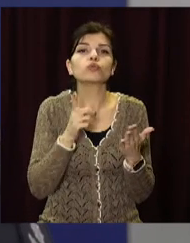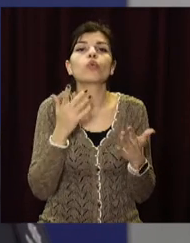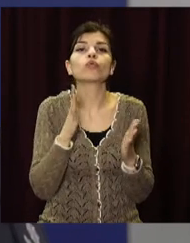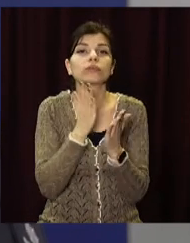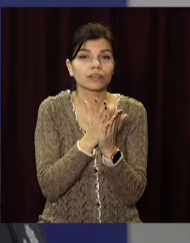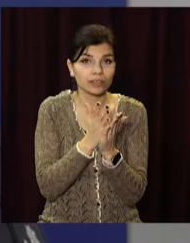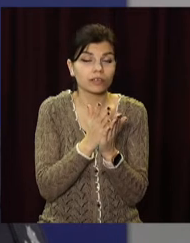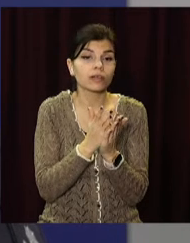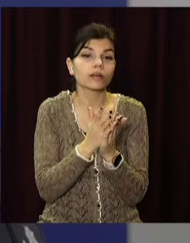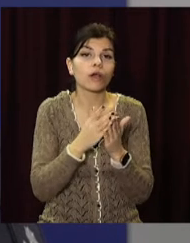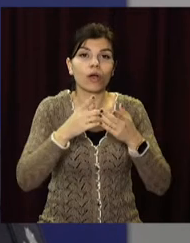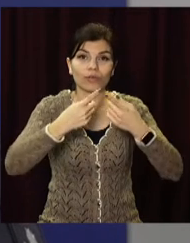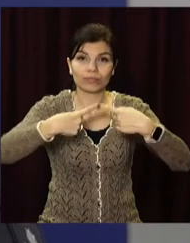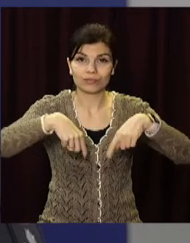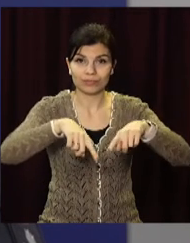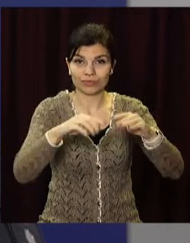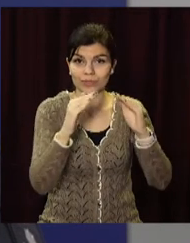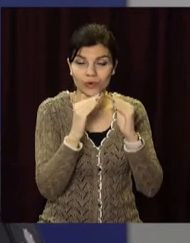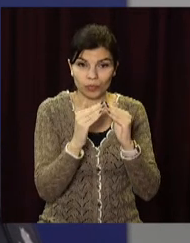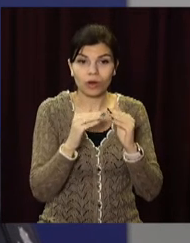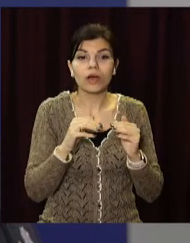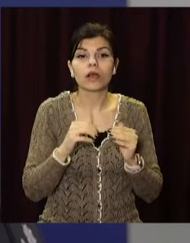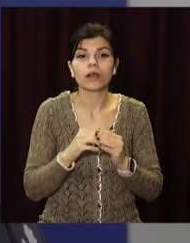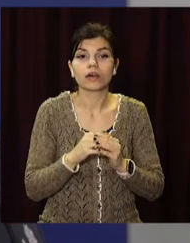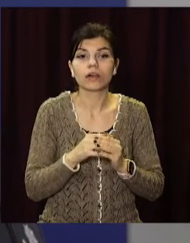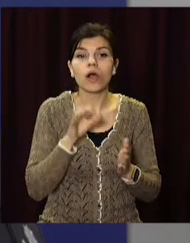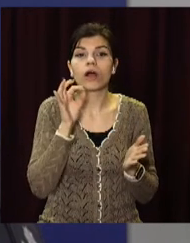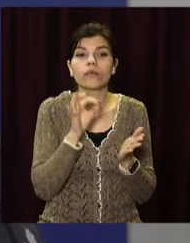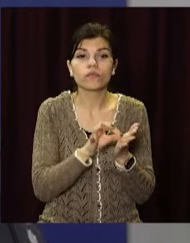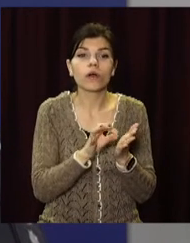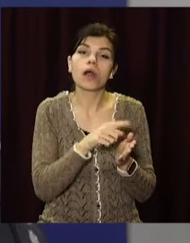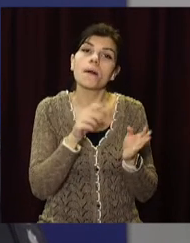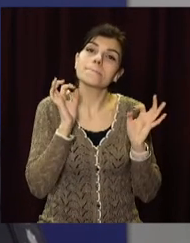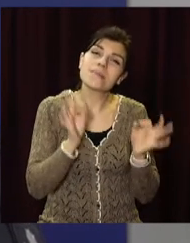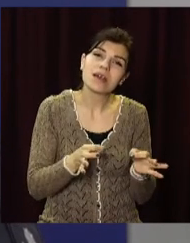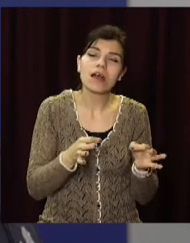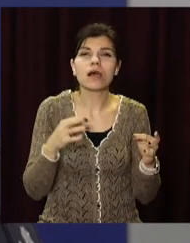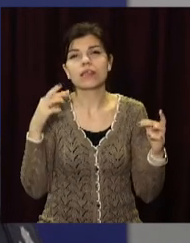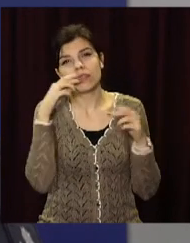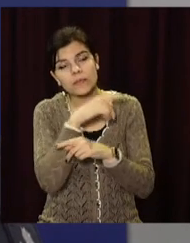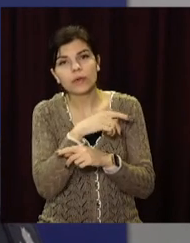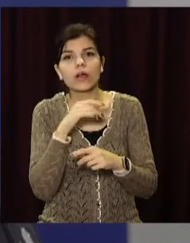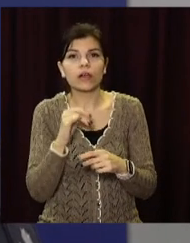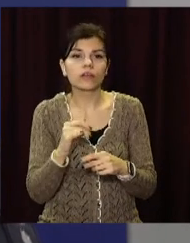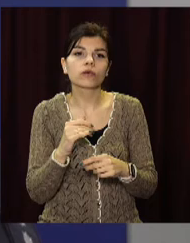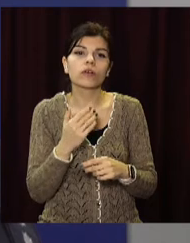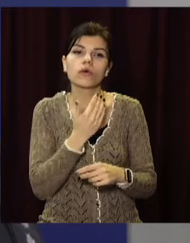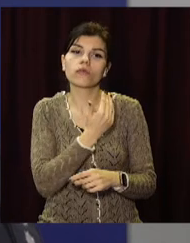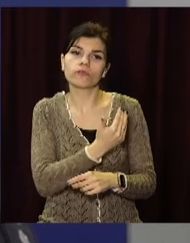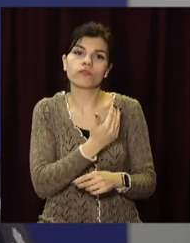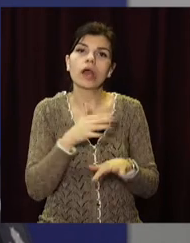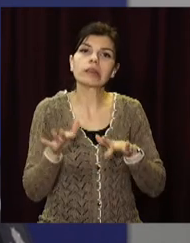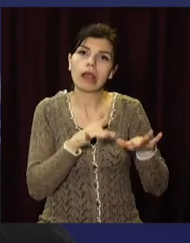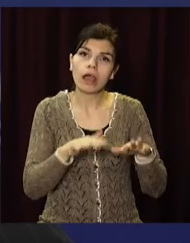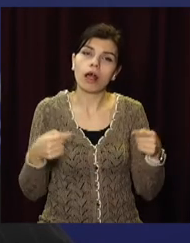об'єктам з метою встановлення правильності, а також з метою встановлення правомірності